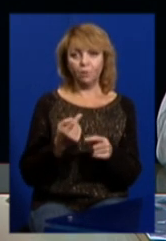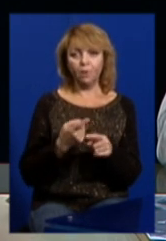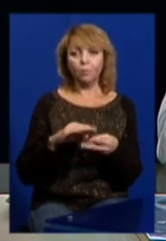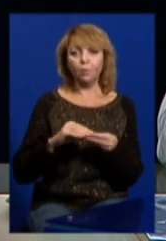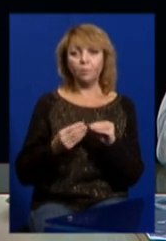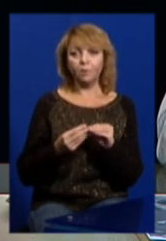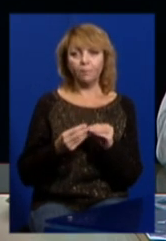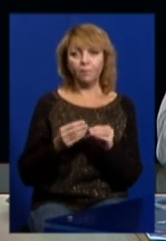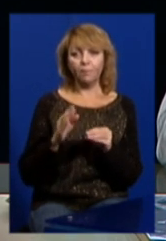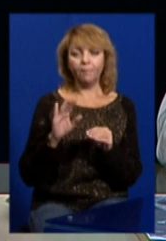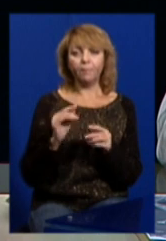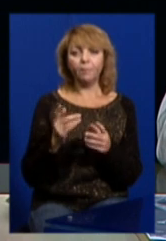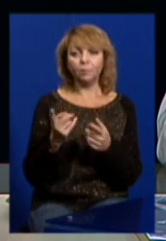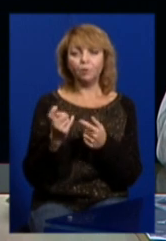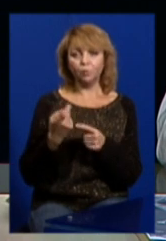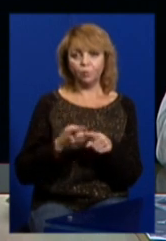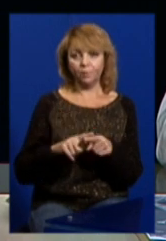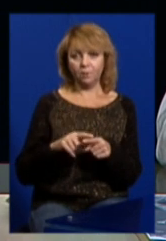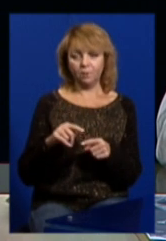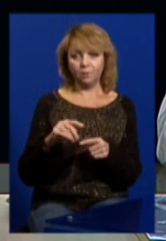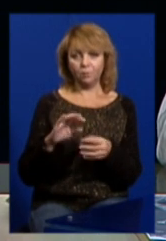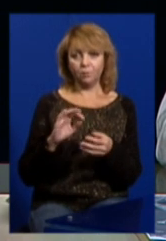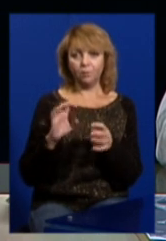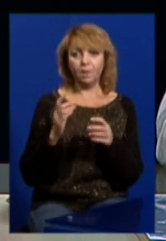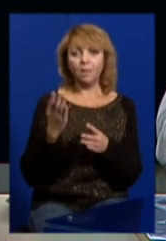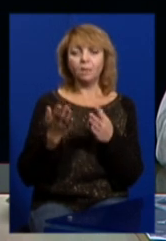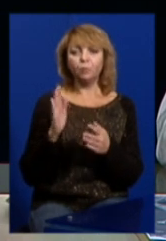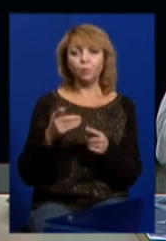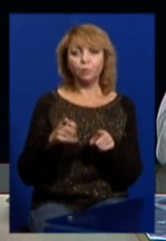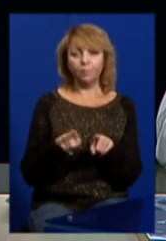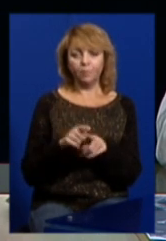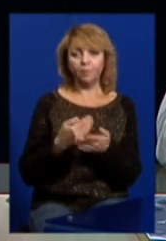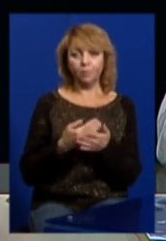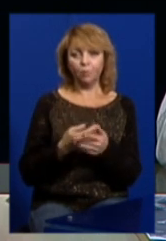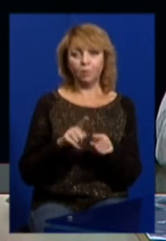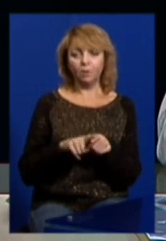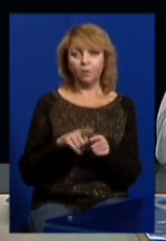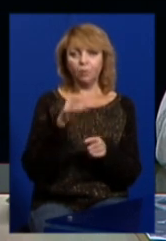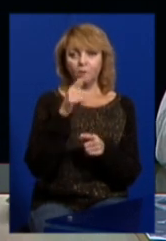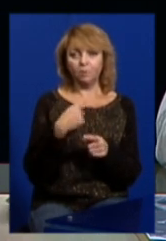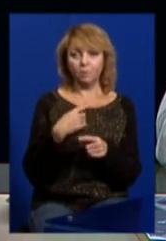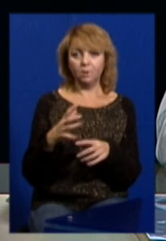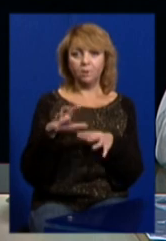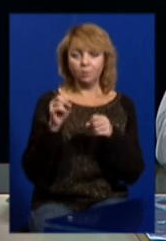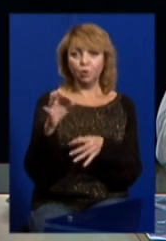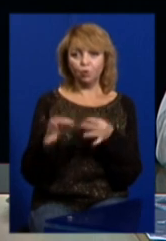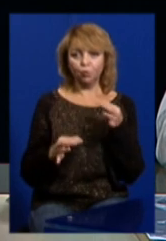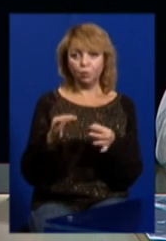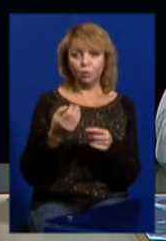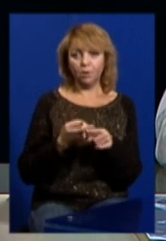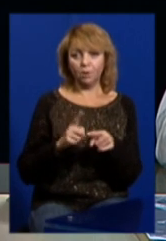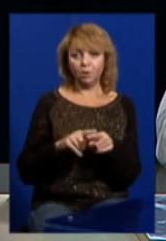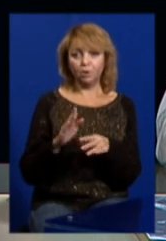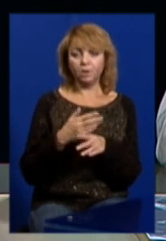в правозастосуванні. Якщо так от будуть кваліфікувати, коли напад на суддю – це